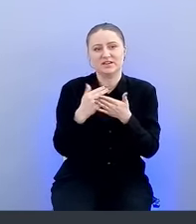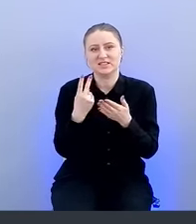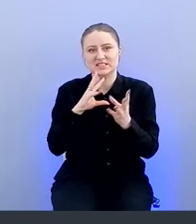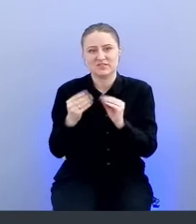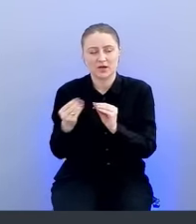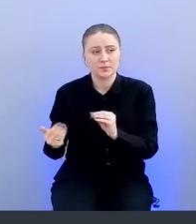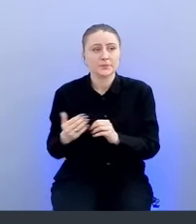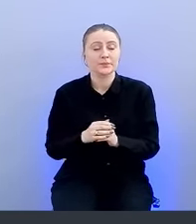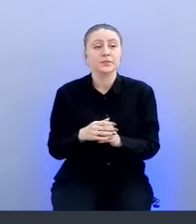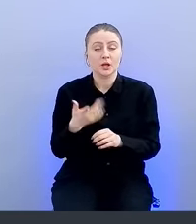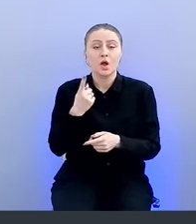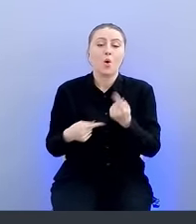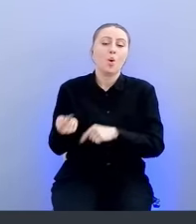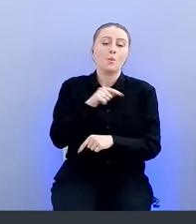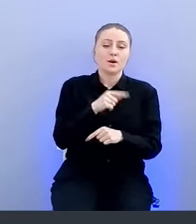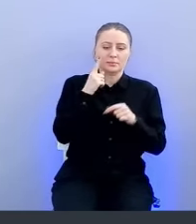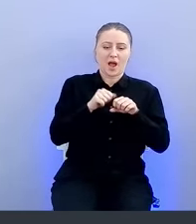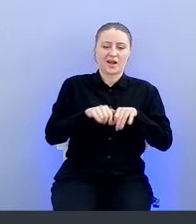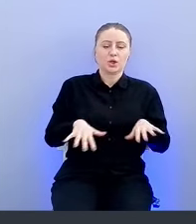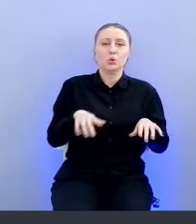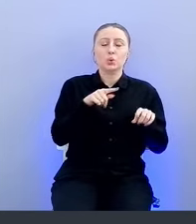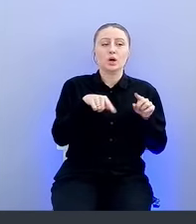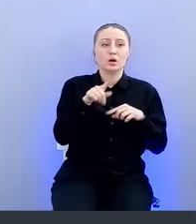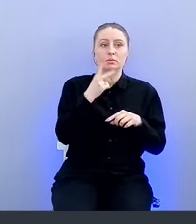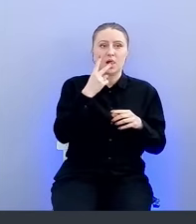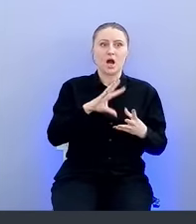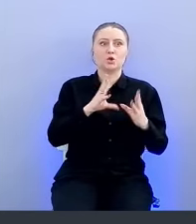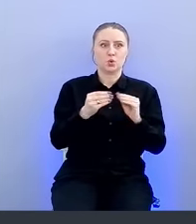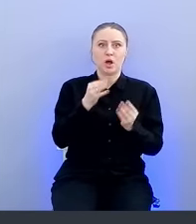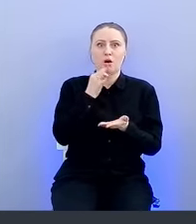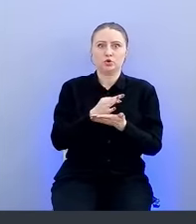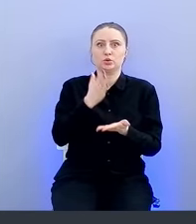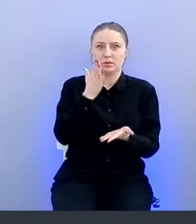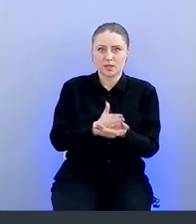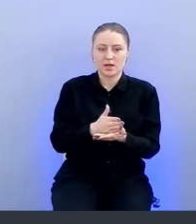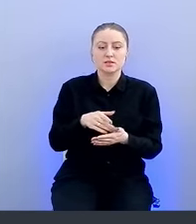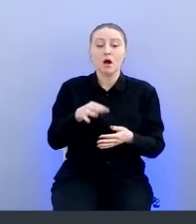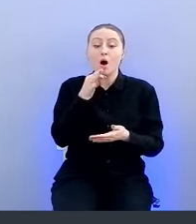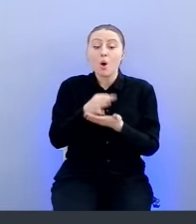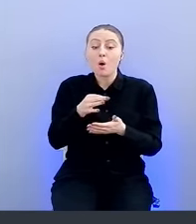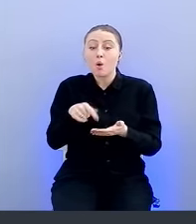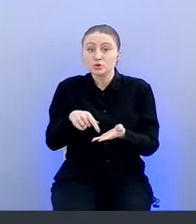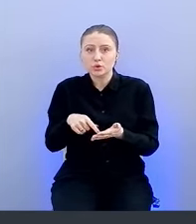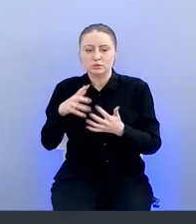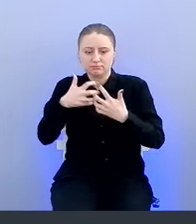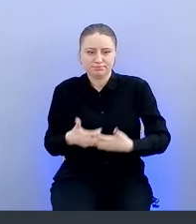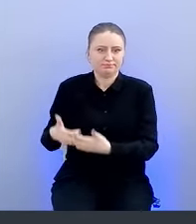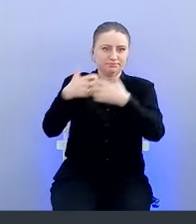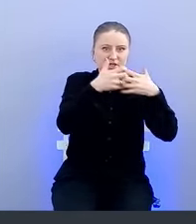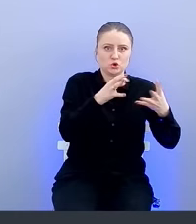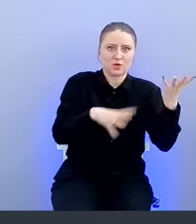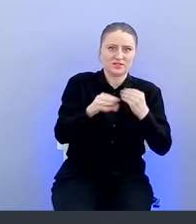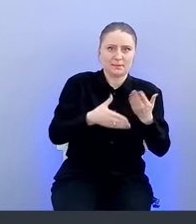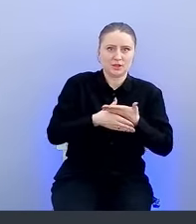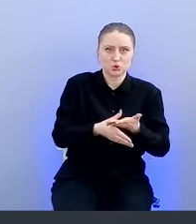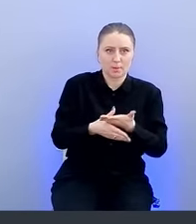Возвращаемся к нашей архитектуре. То есть у нас получился результирующий отчет, который скоррелировался между всеми инструментами. То